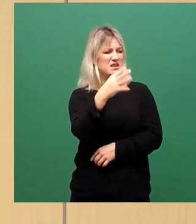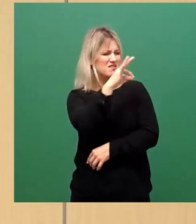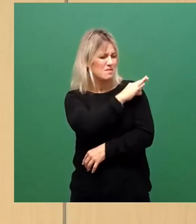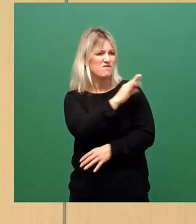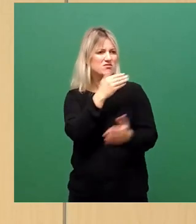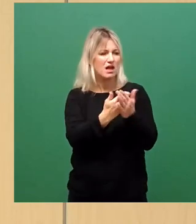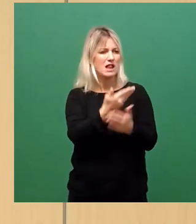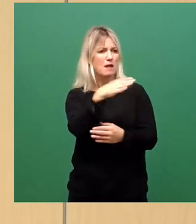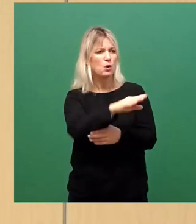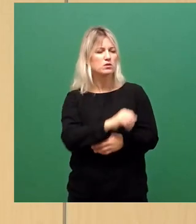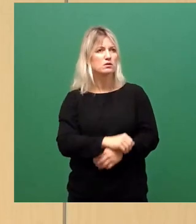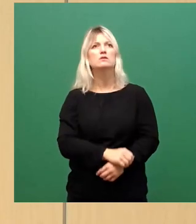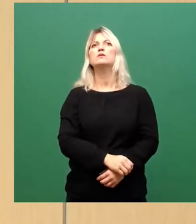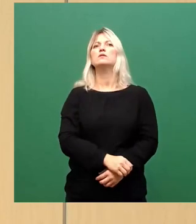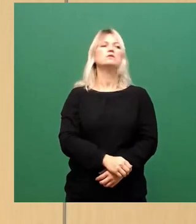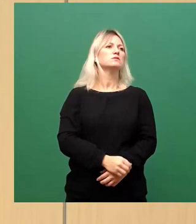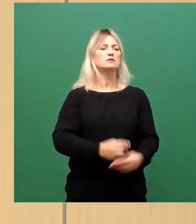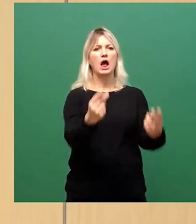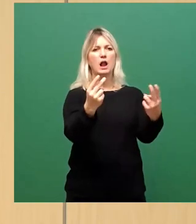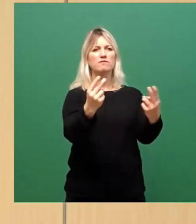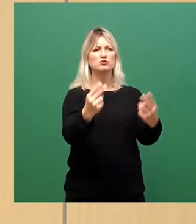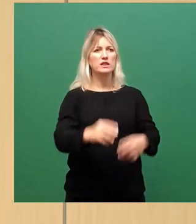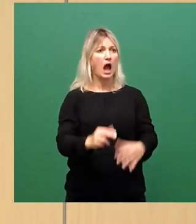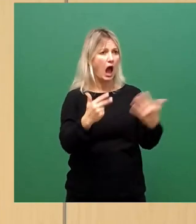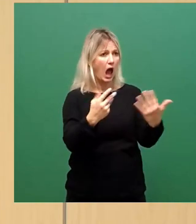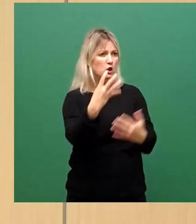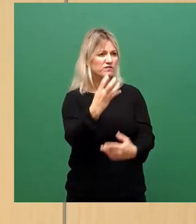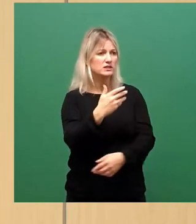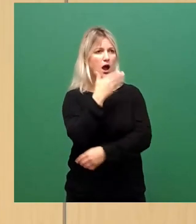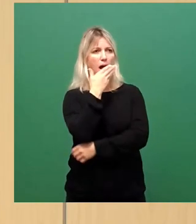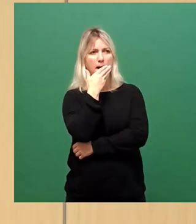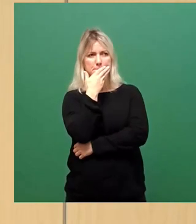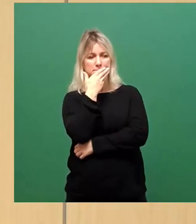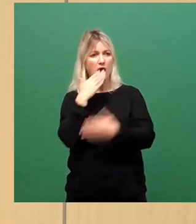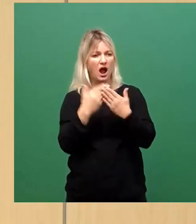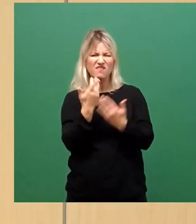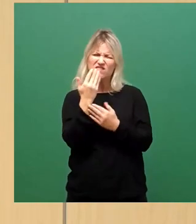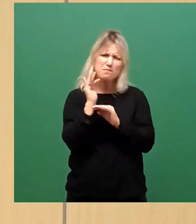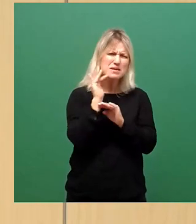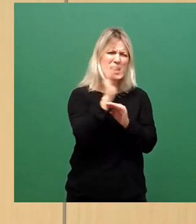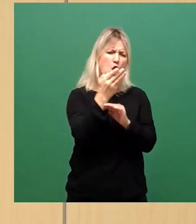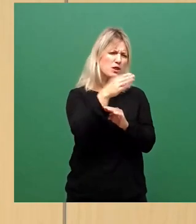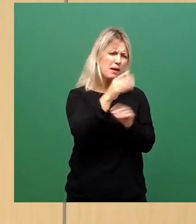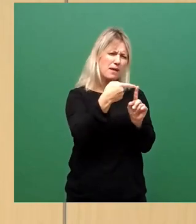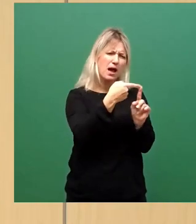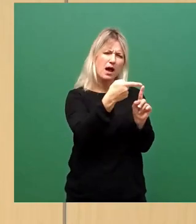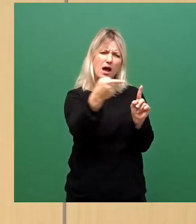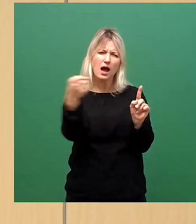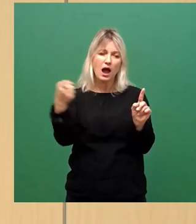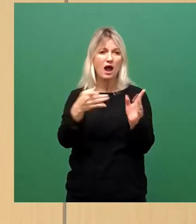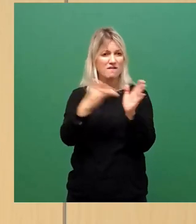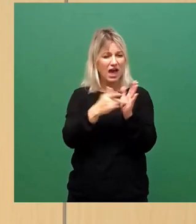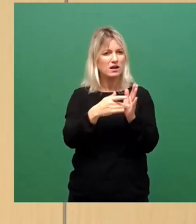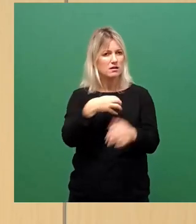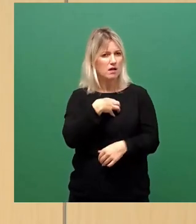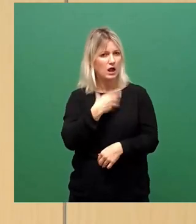natürlich gibt es die. 48 haben Sie genannt. Bei wie vielen Millionen Toten, die wir durch diese Krankheit haben, durch diese Pandemie